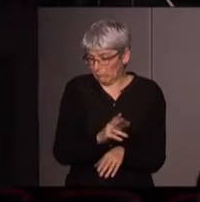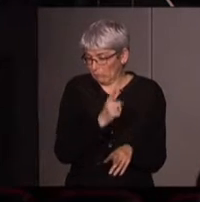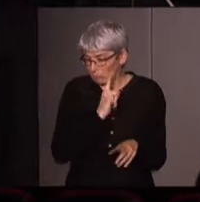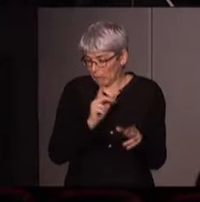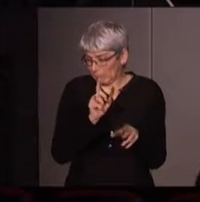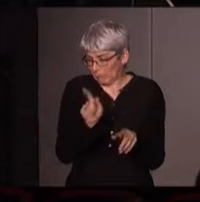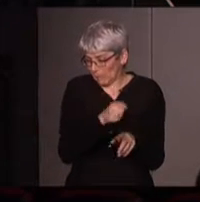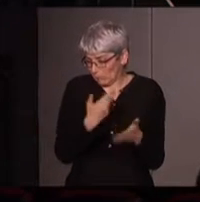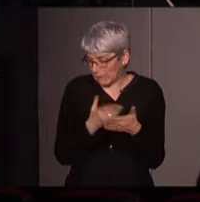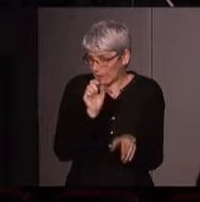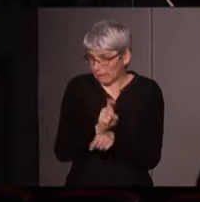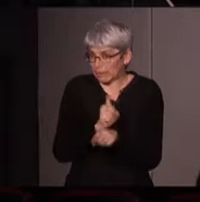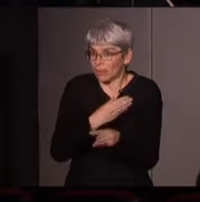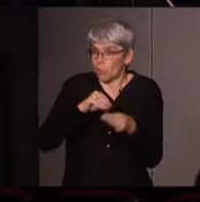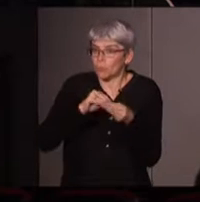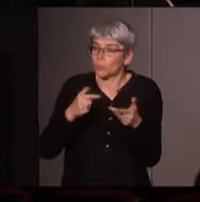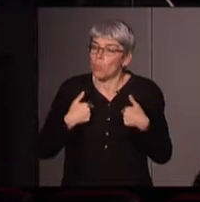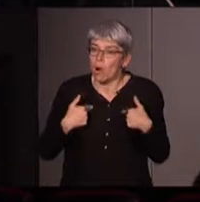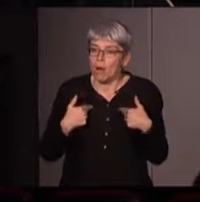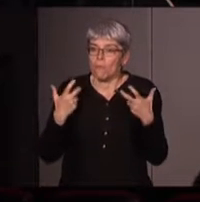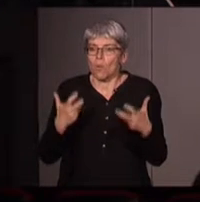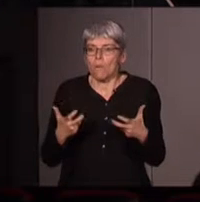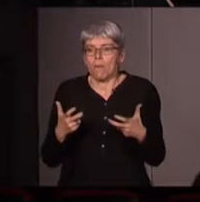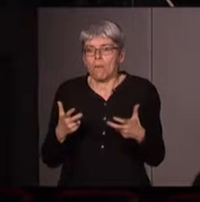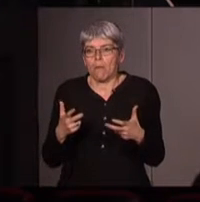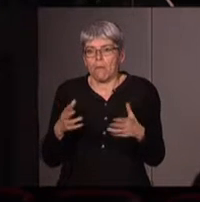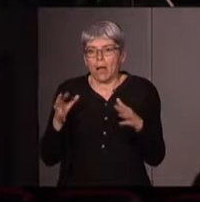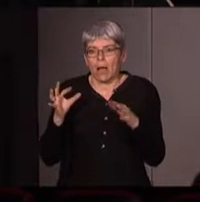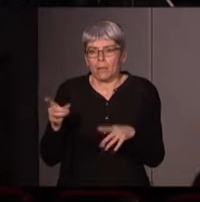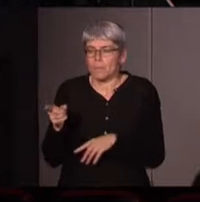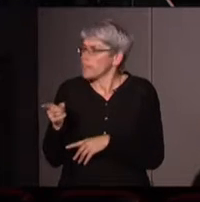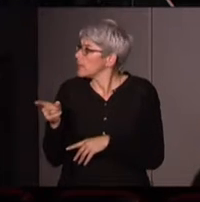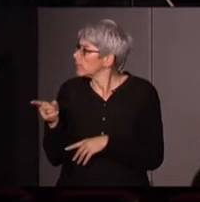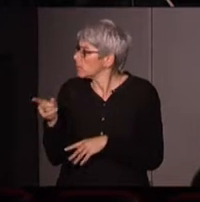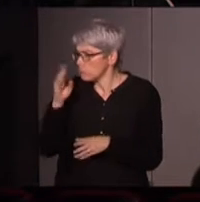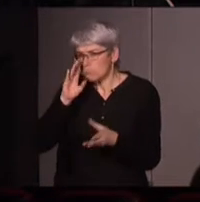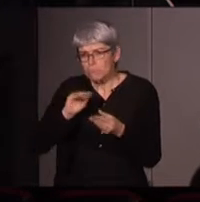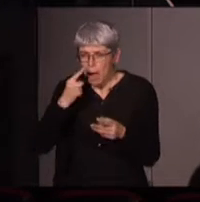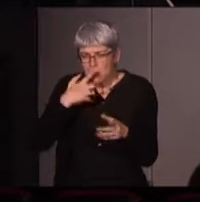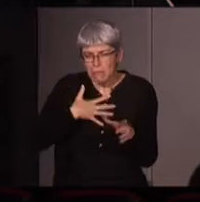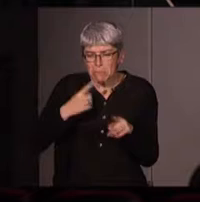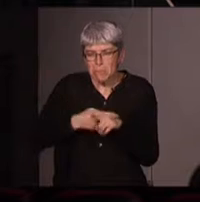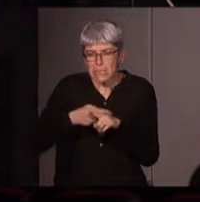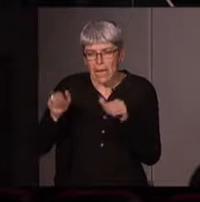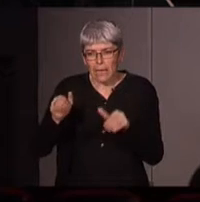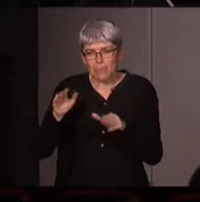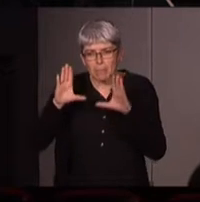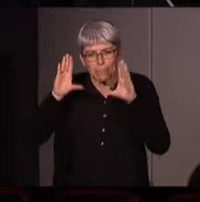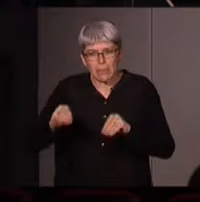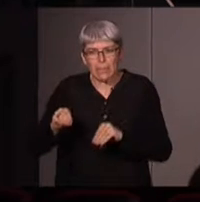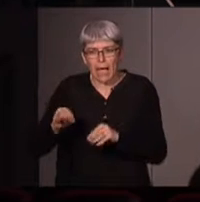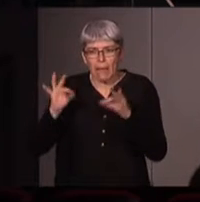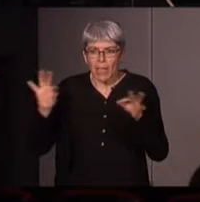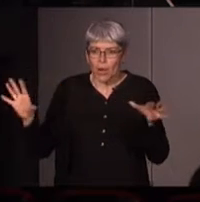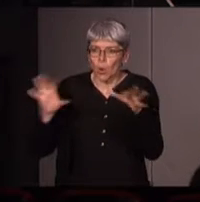Et puis, je voudrais également m'intéresser à cette position privilégieuse bien intrigante, à mon sens en tout cas, concernant